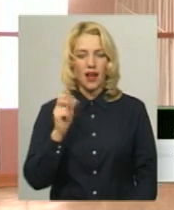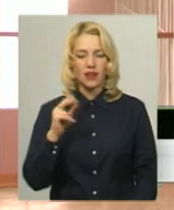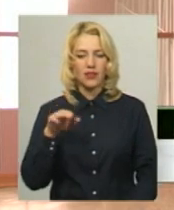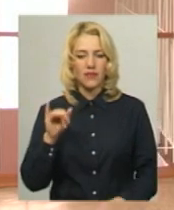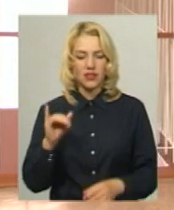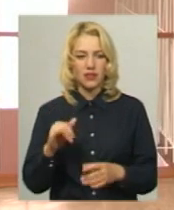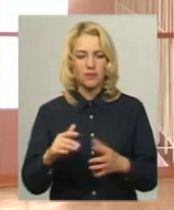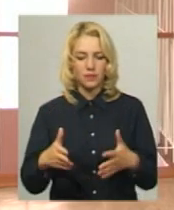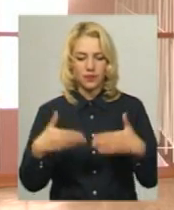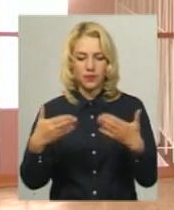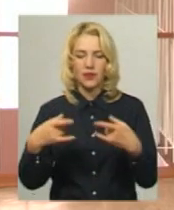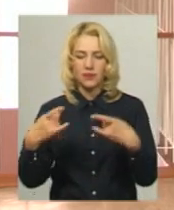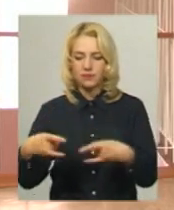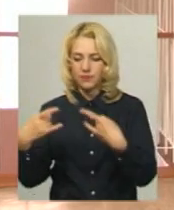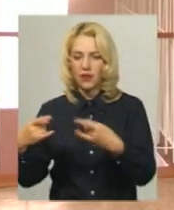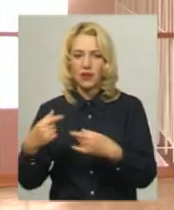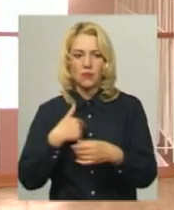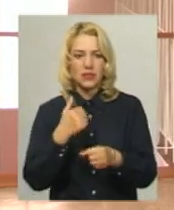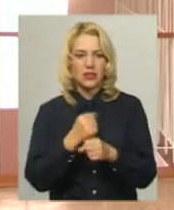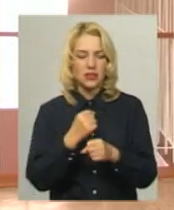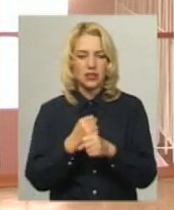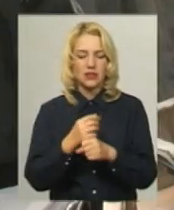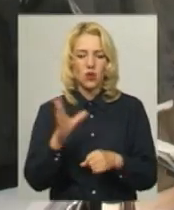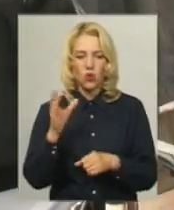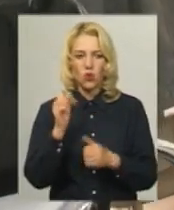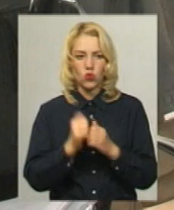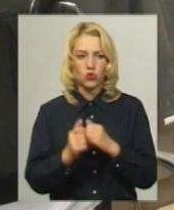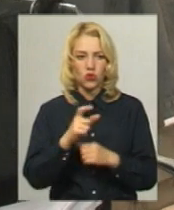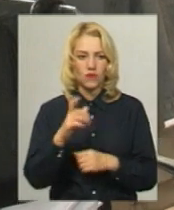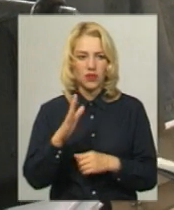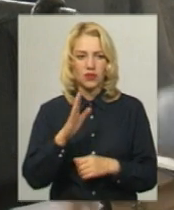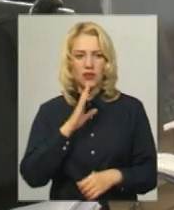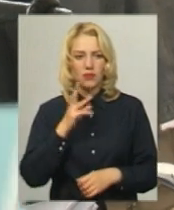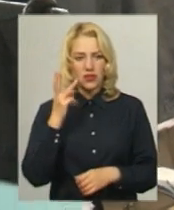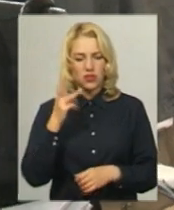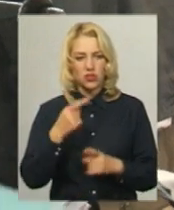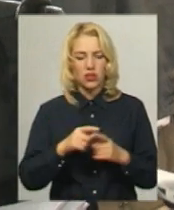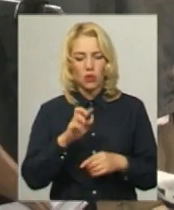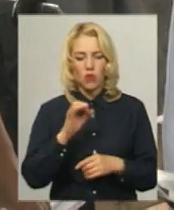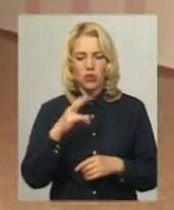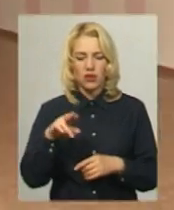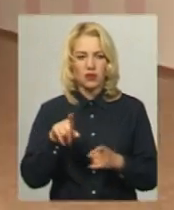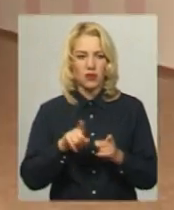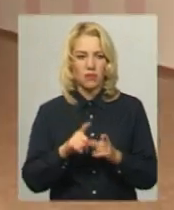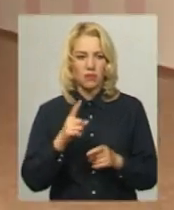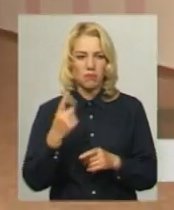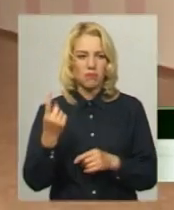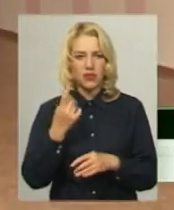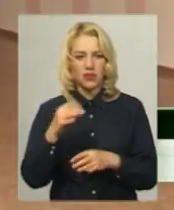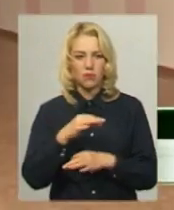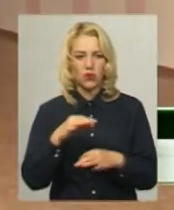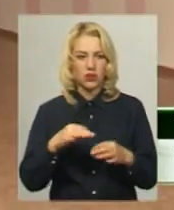Можна сказати, що ми задіяні кожну хвилину. Мельчанка Тетяна Бода на такому проєкті вперше. Нічого не